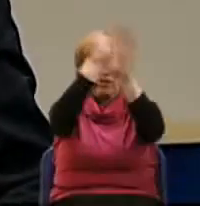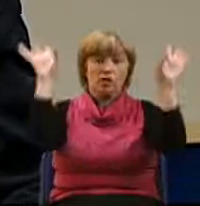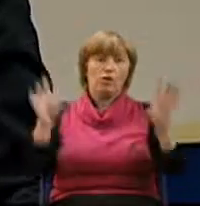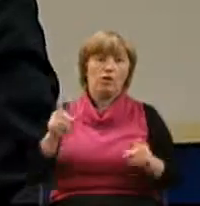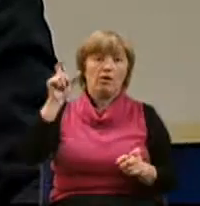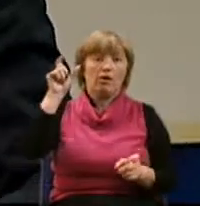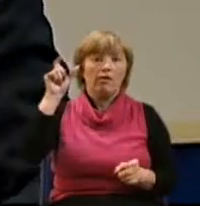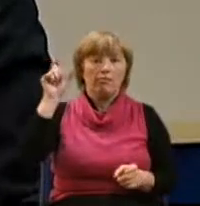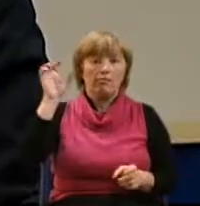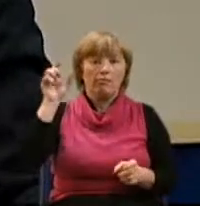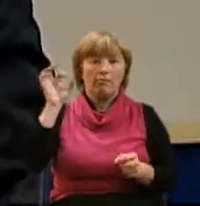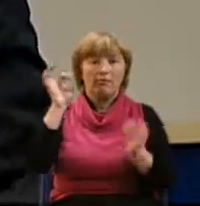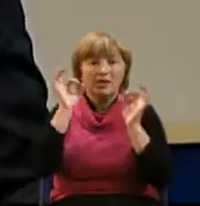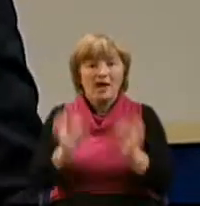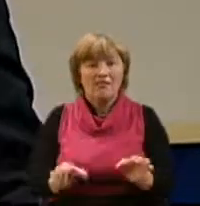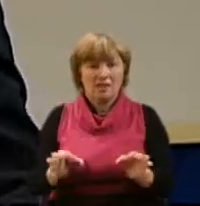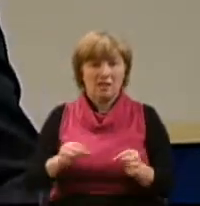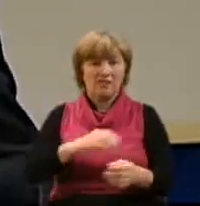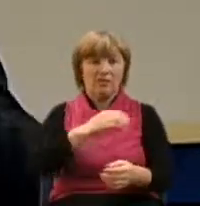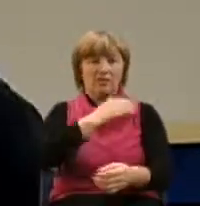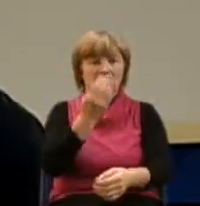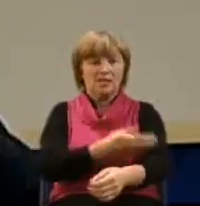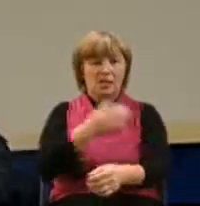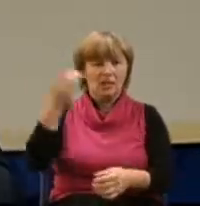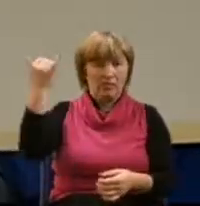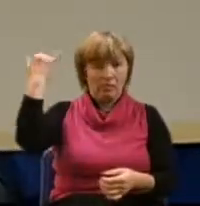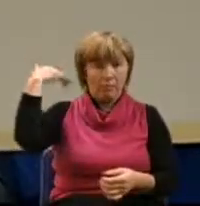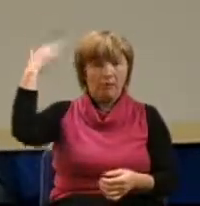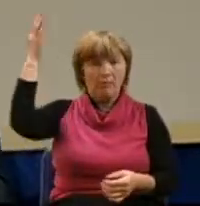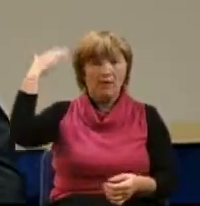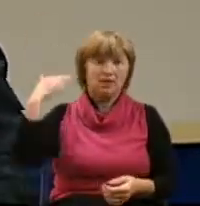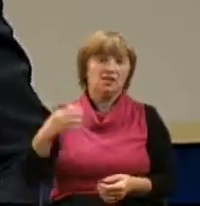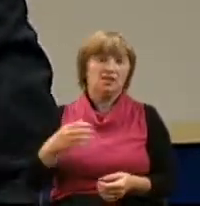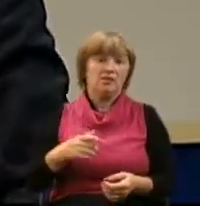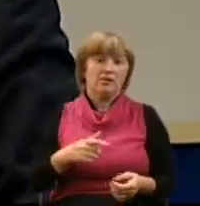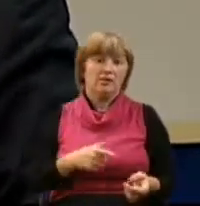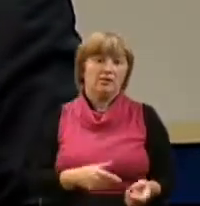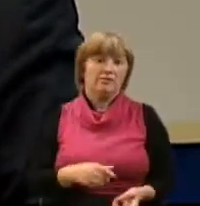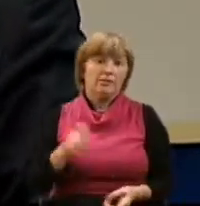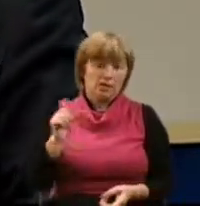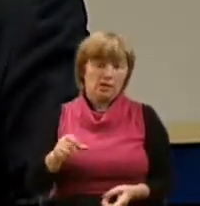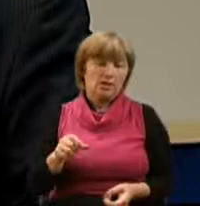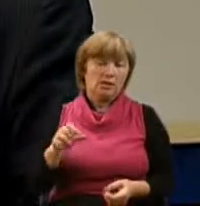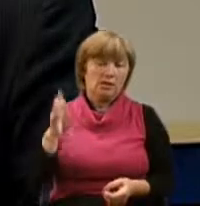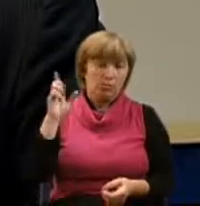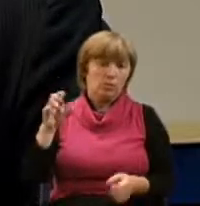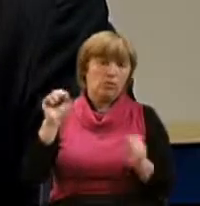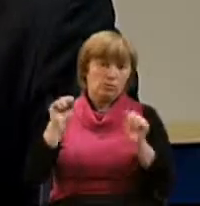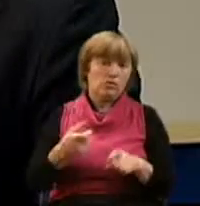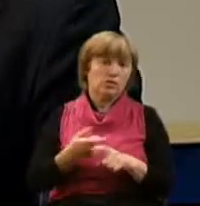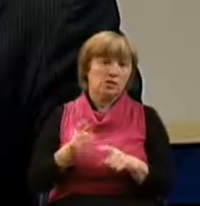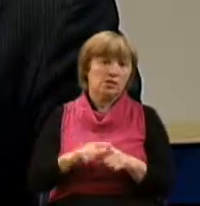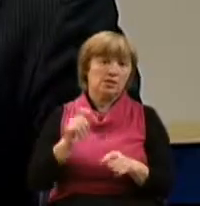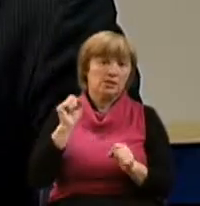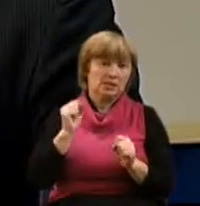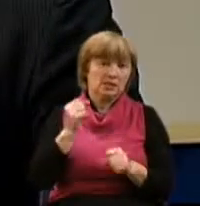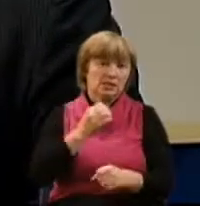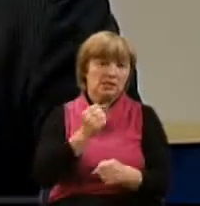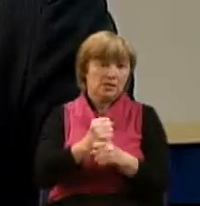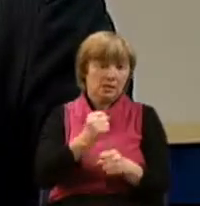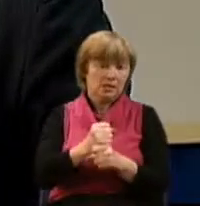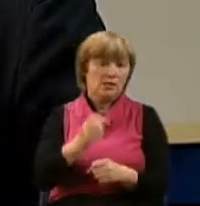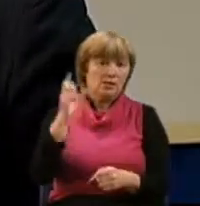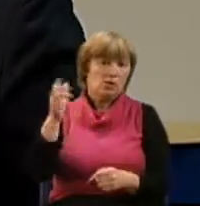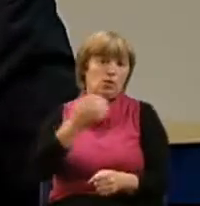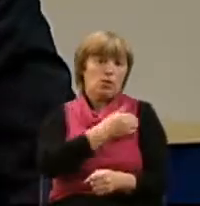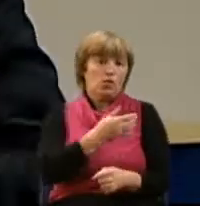праведного, сильного, помазанного, приготовленного. Бог может это сделать. И Бог хочет это делать. Но то,